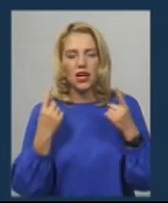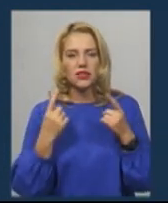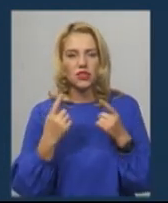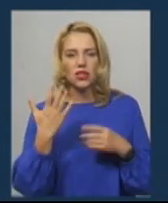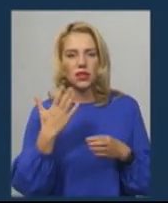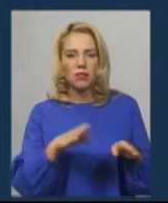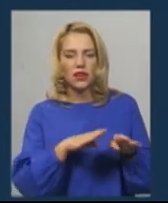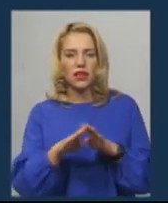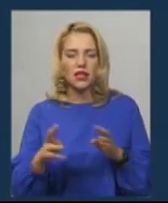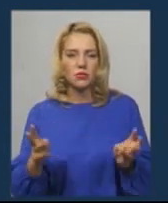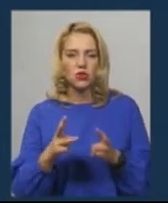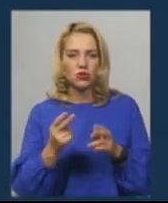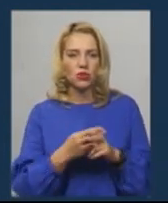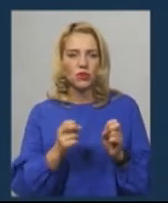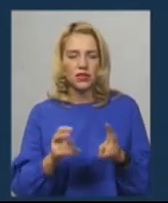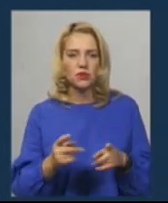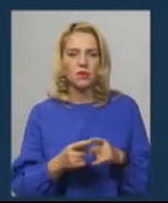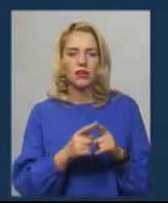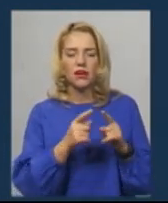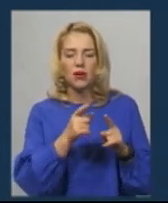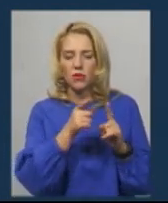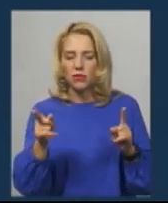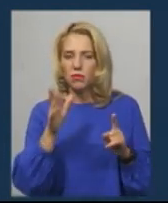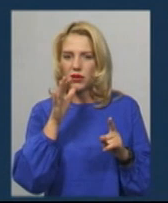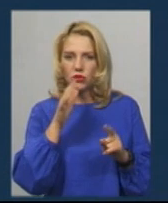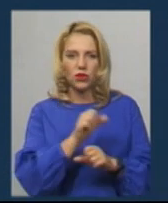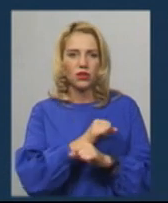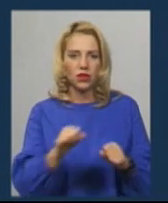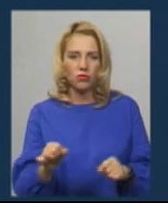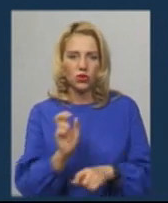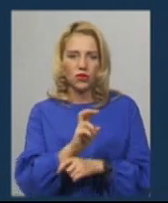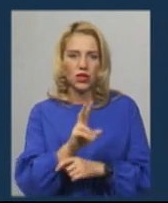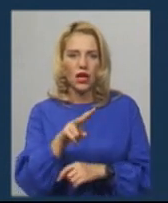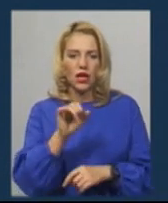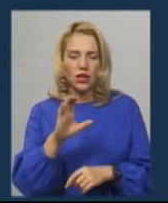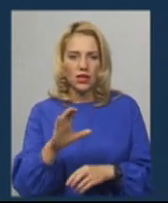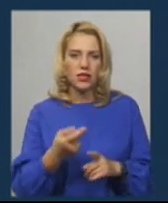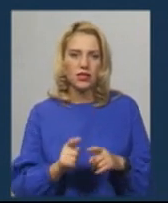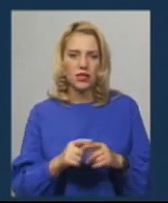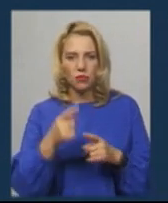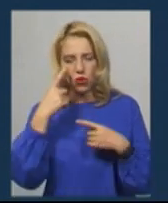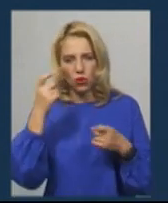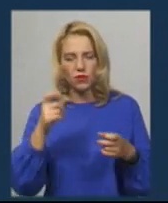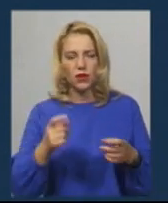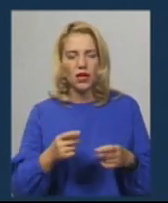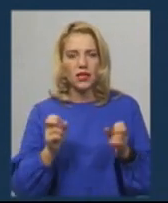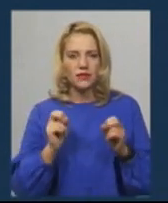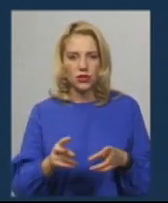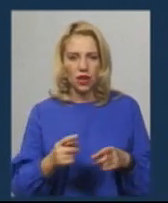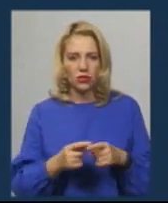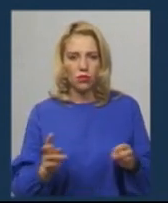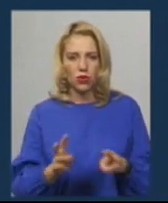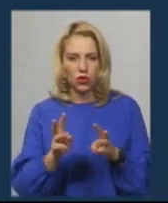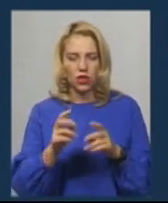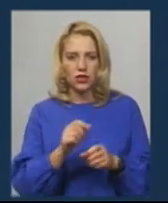небезпеки. Протягом пожежно-небезпечного періоду забороняється відвідувати хвойні ліси при оголошенні надзвичайної пожежної небезпеки п'ятого класу,